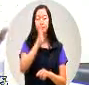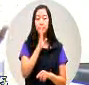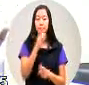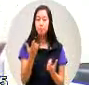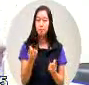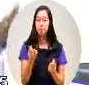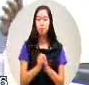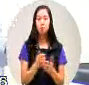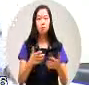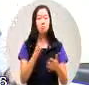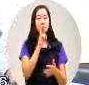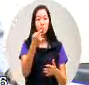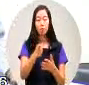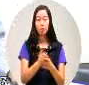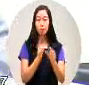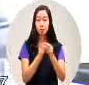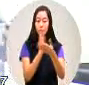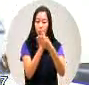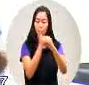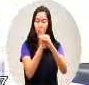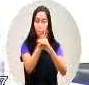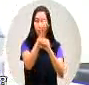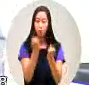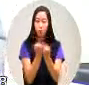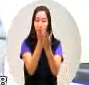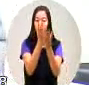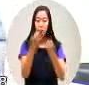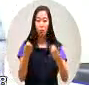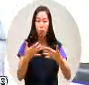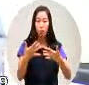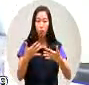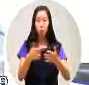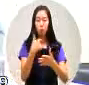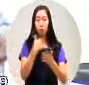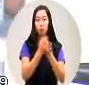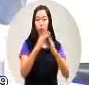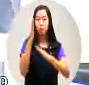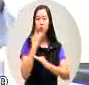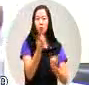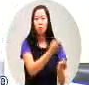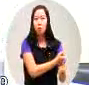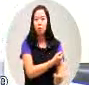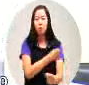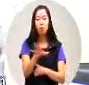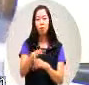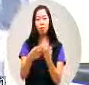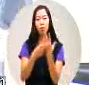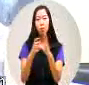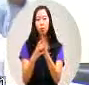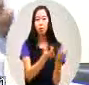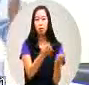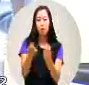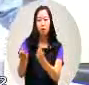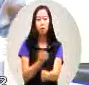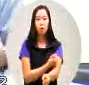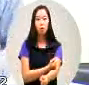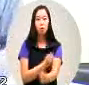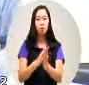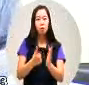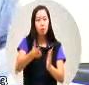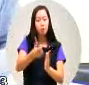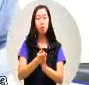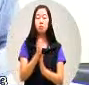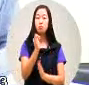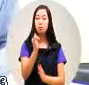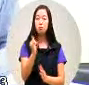也不要说因为中间有问题医院也很累那么市政府也很累农业局很累啊这个农业局长真的不